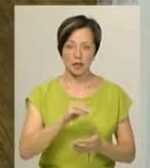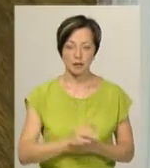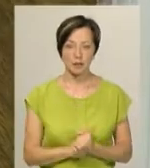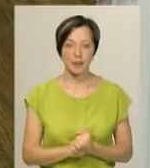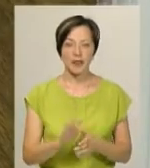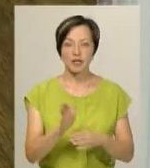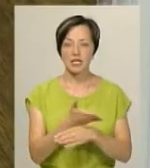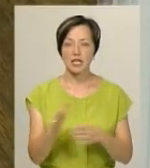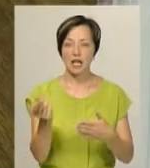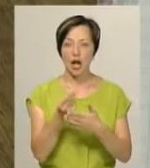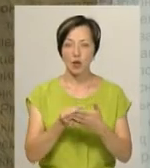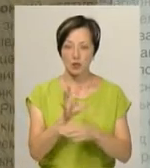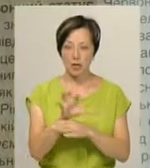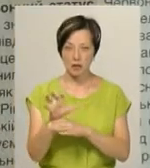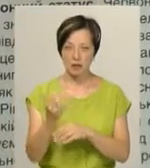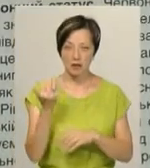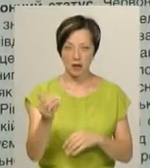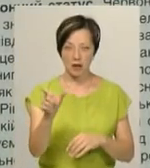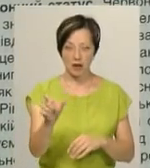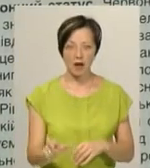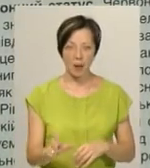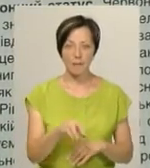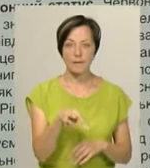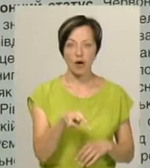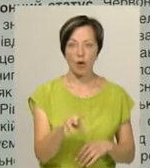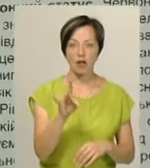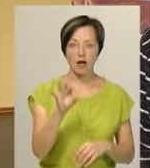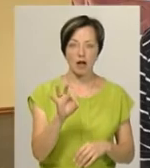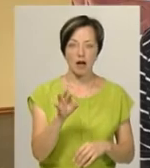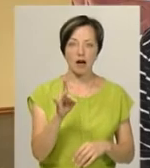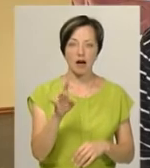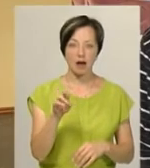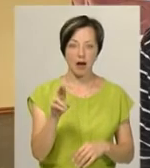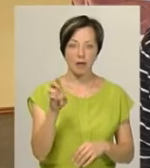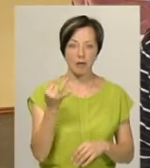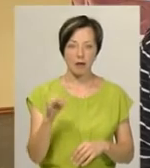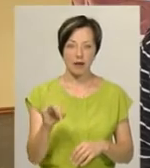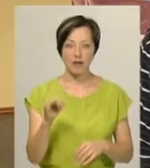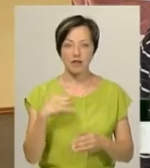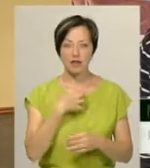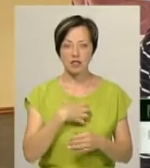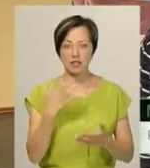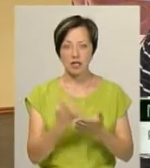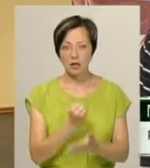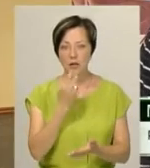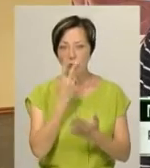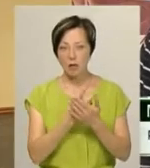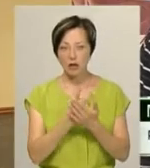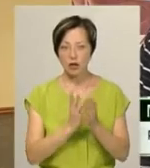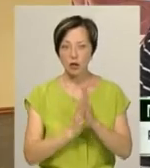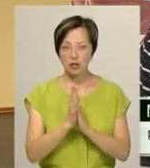Частина ілюстрації у книзі належить фотографу-аматору Миколі Рябому. «Важливо знайти, побачити рослину, це основне,